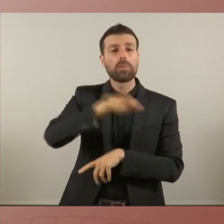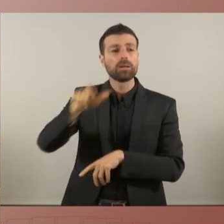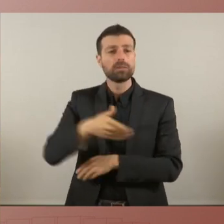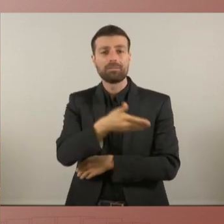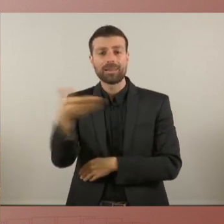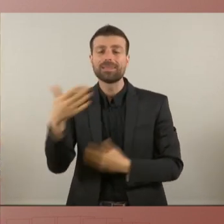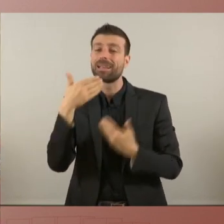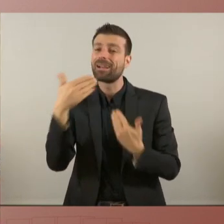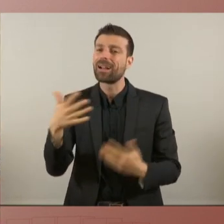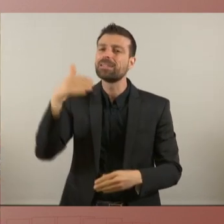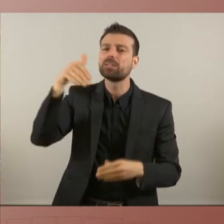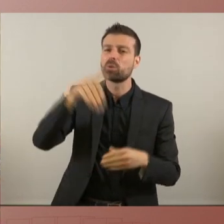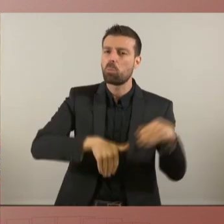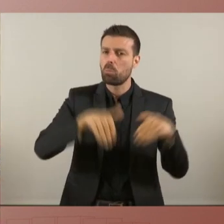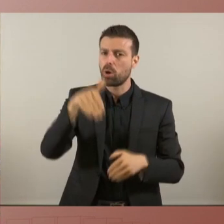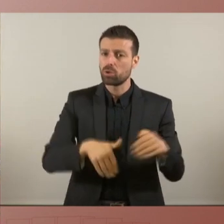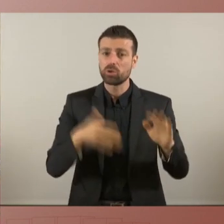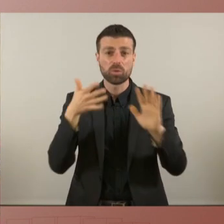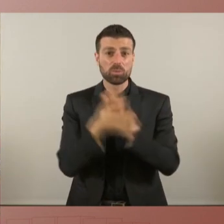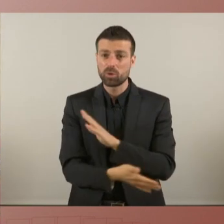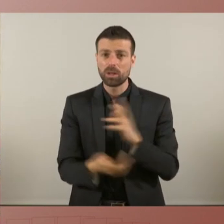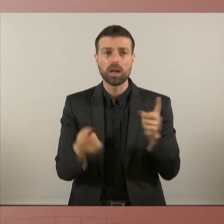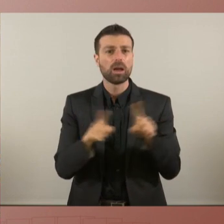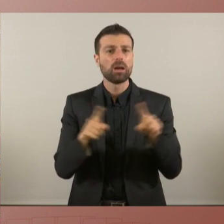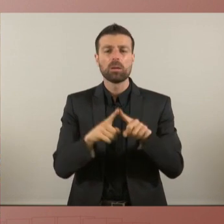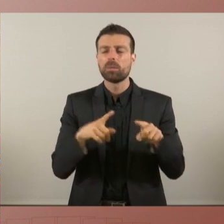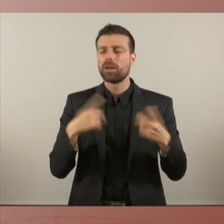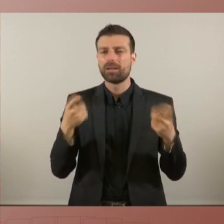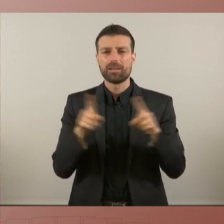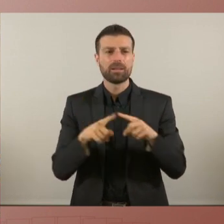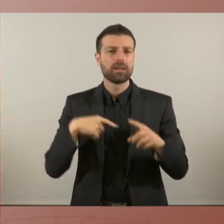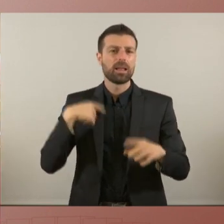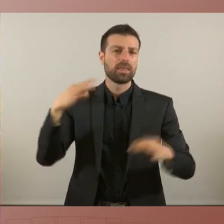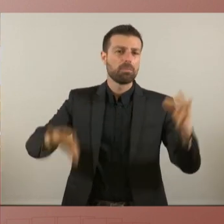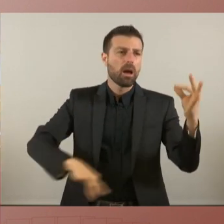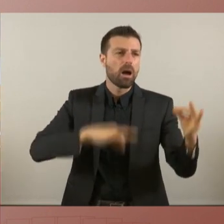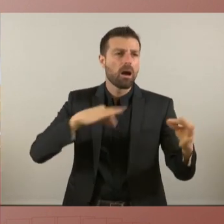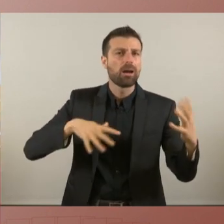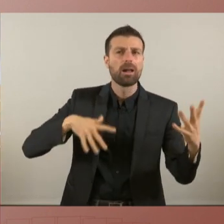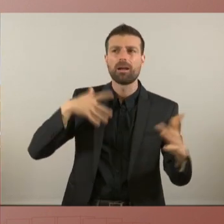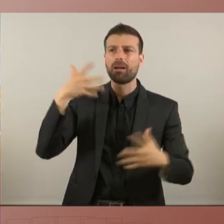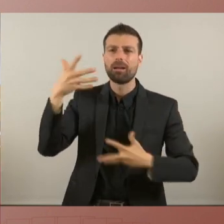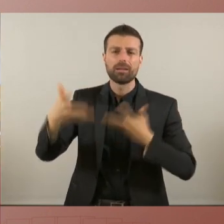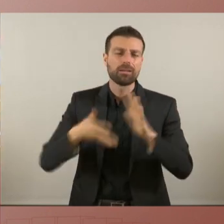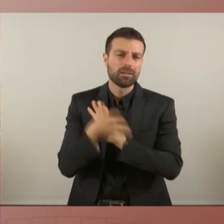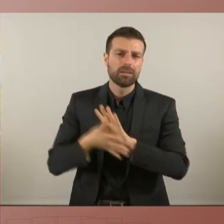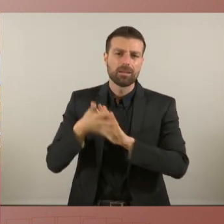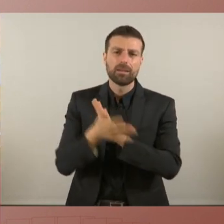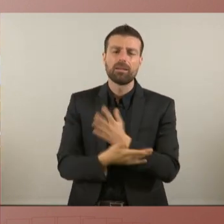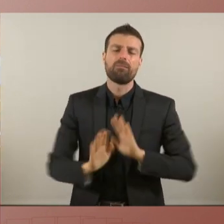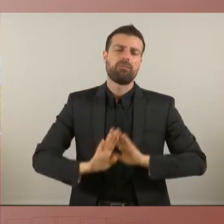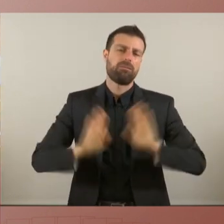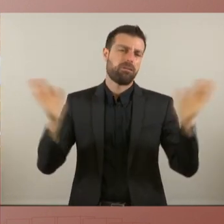deixem-nos de demagògia deixem-nos de demagògia quina ha sigut la resposta de l'estat